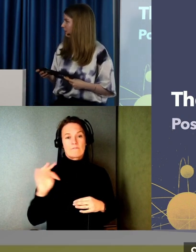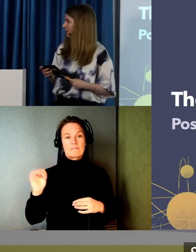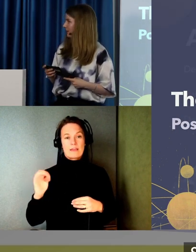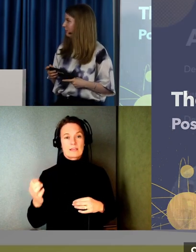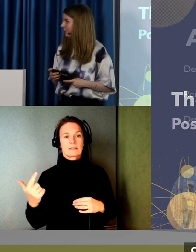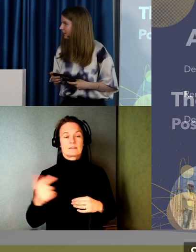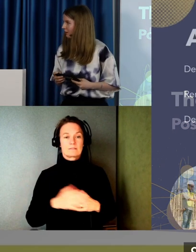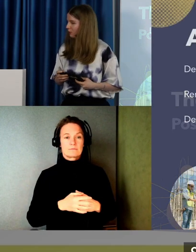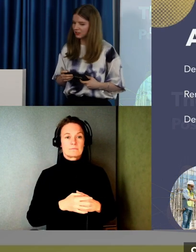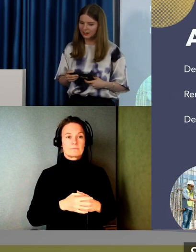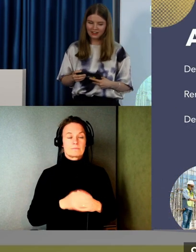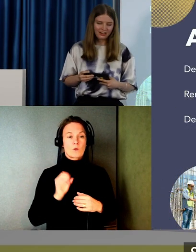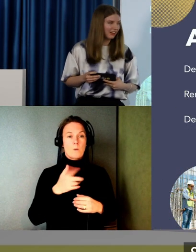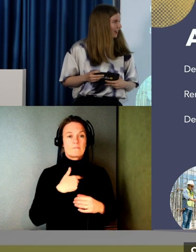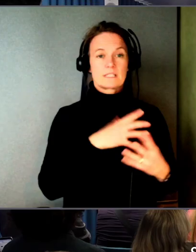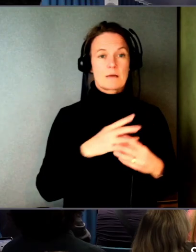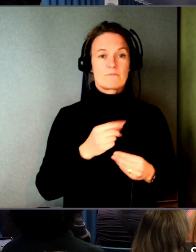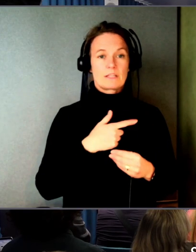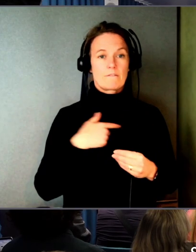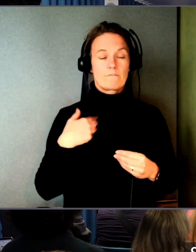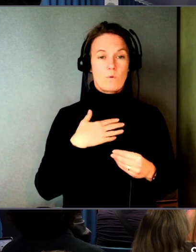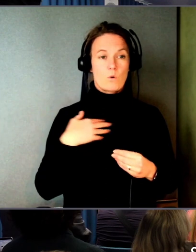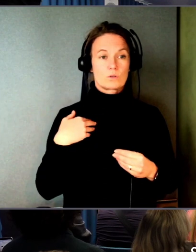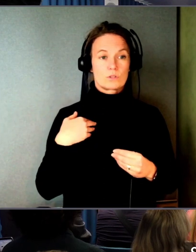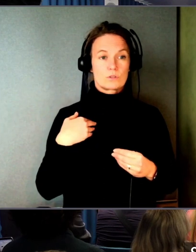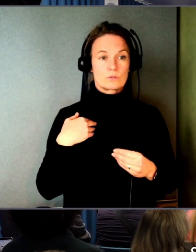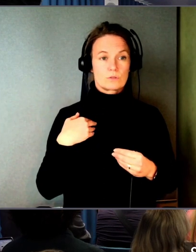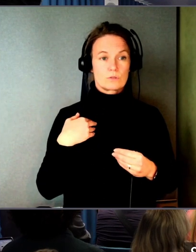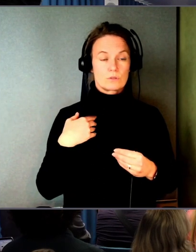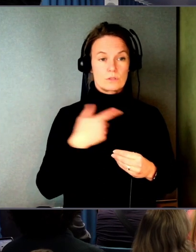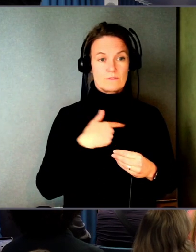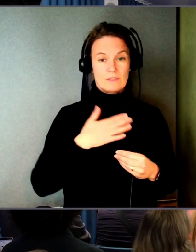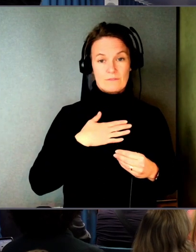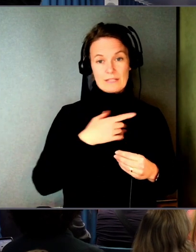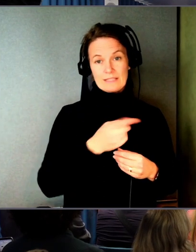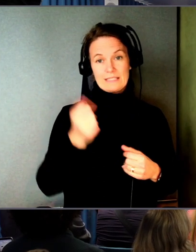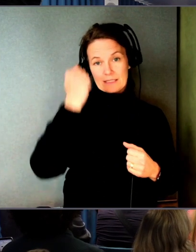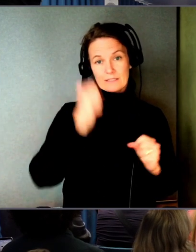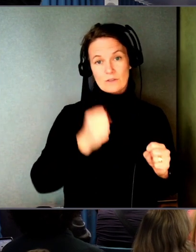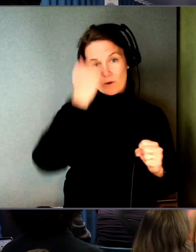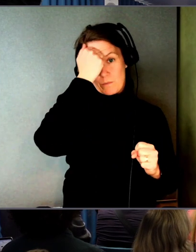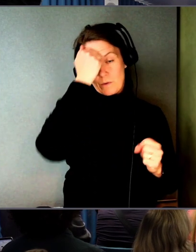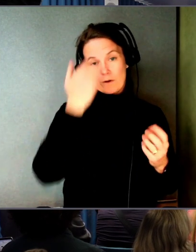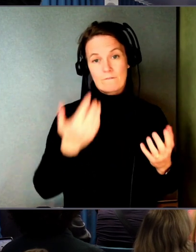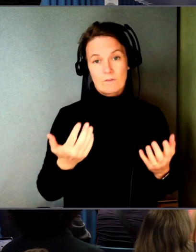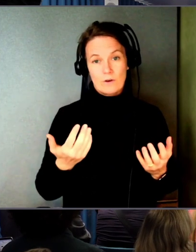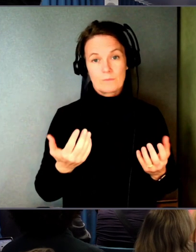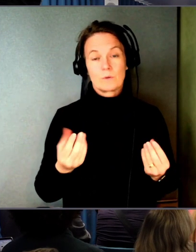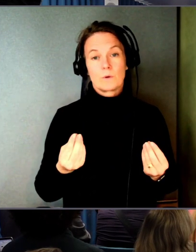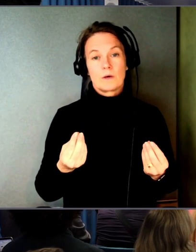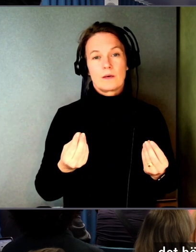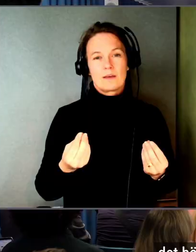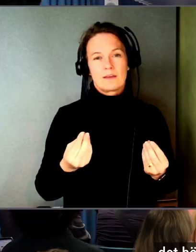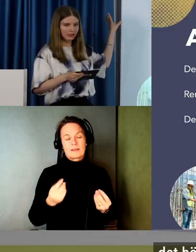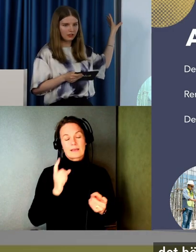Så... Om vi ska sammanfatta vårt då. Det vi vill att ni tar med er nu då. Ja men... Först och främst. Det här kanske kommer